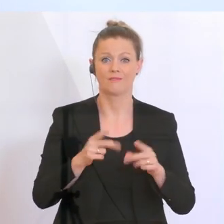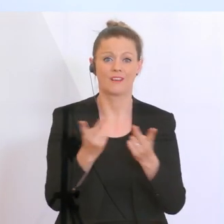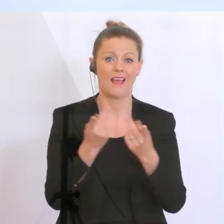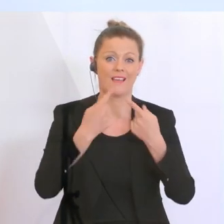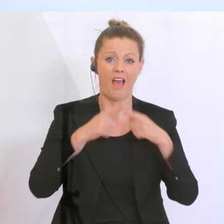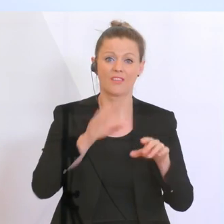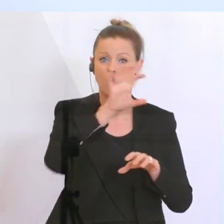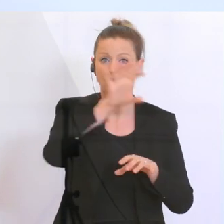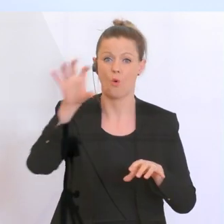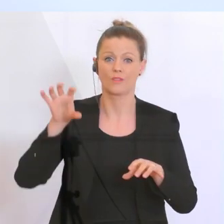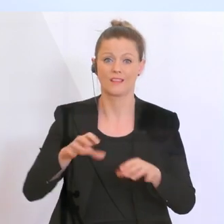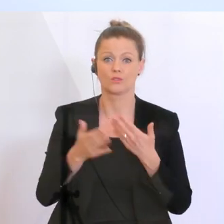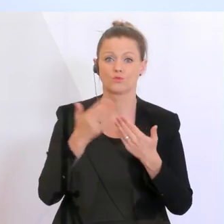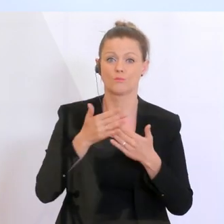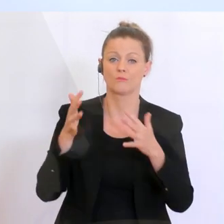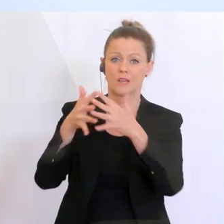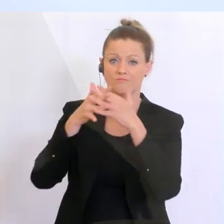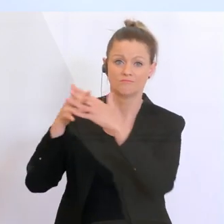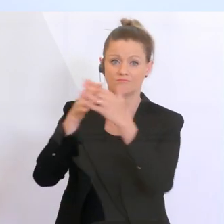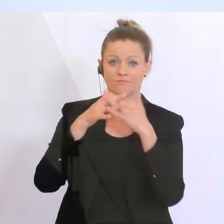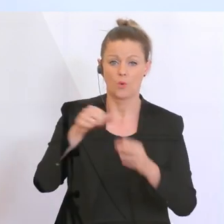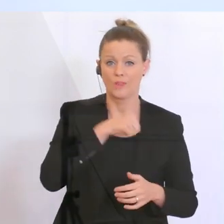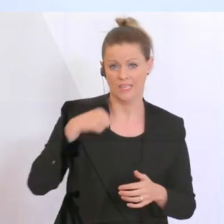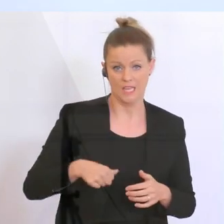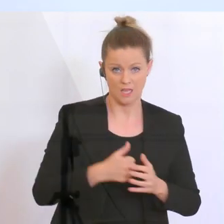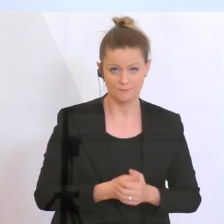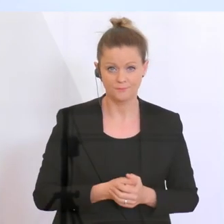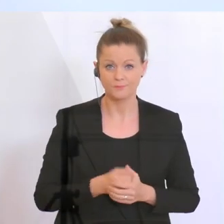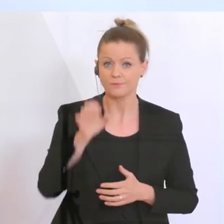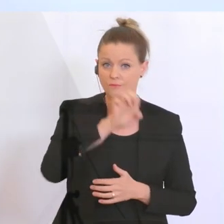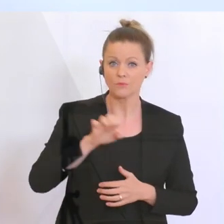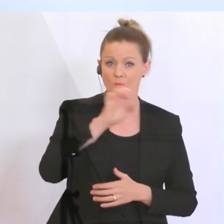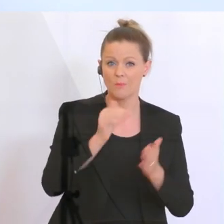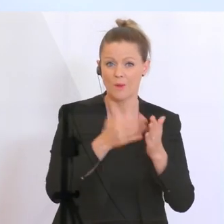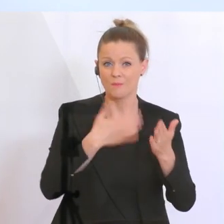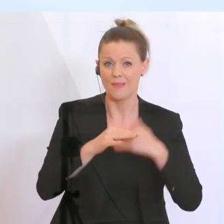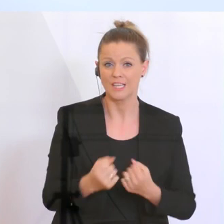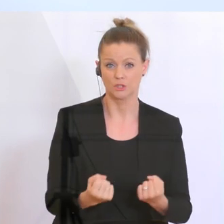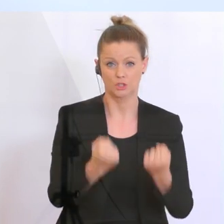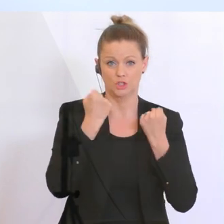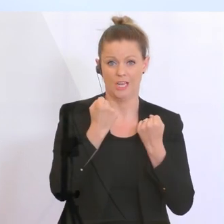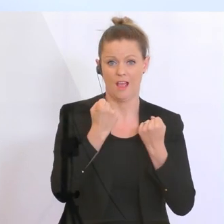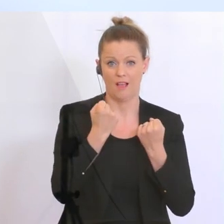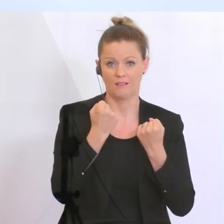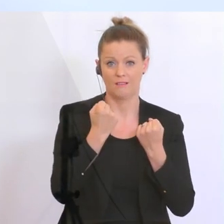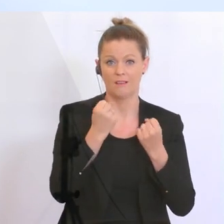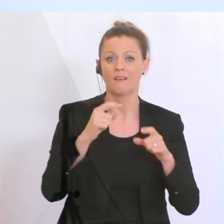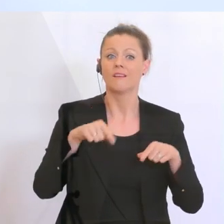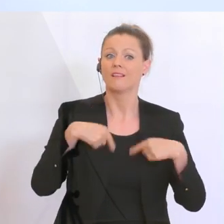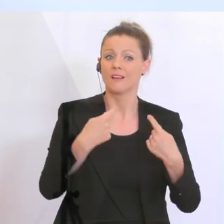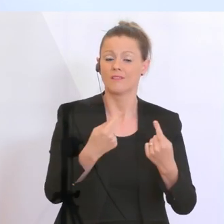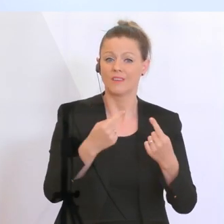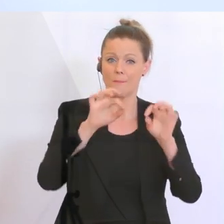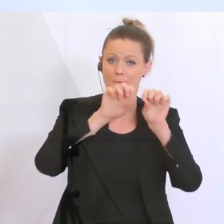den USA und auch China. Europa muss also insgesamt gestärkt aus dieser Pandemie hervorgehen und